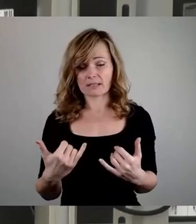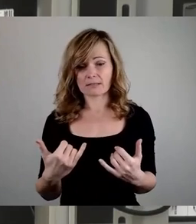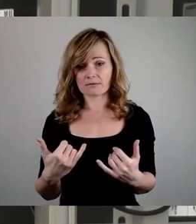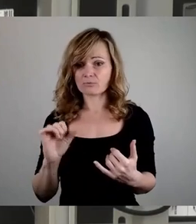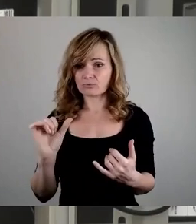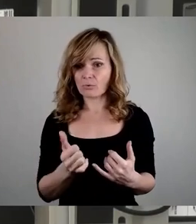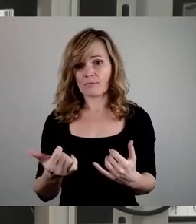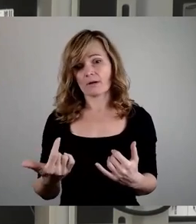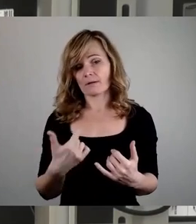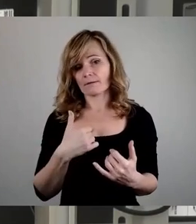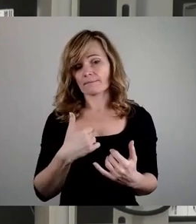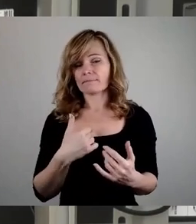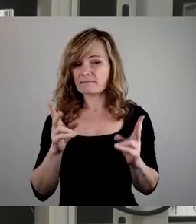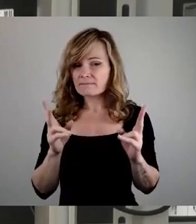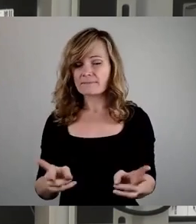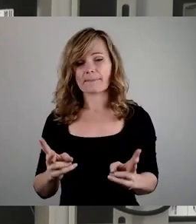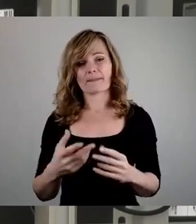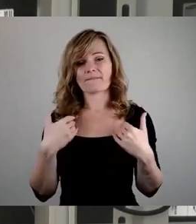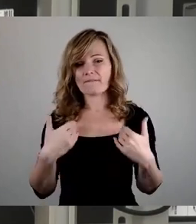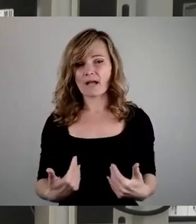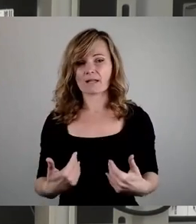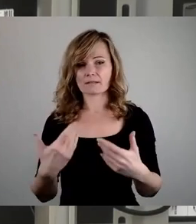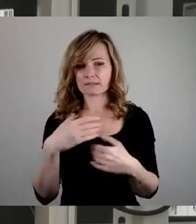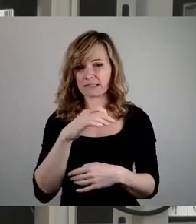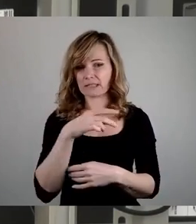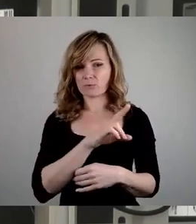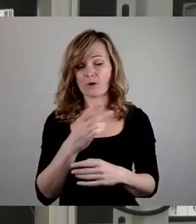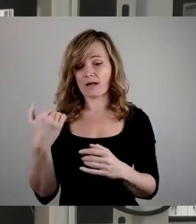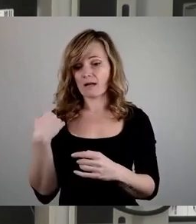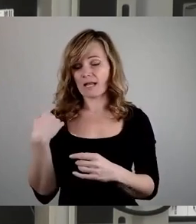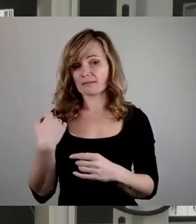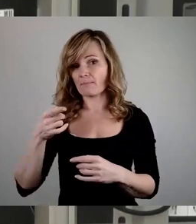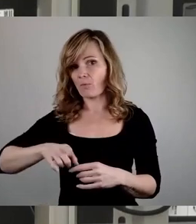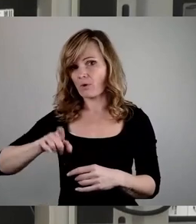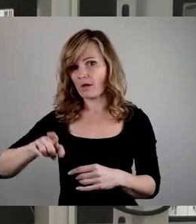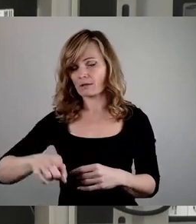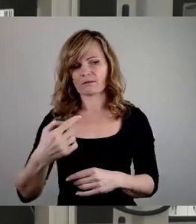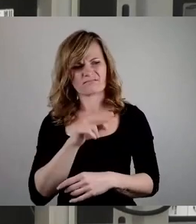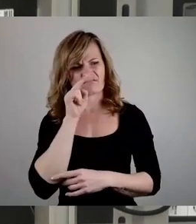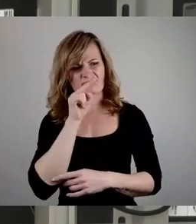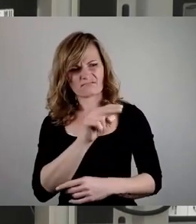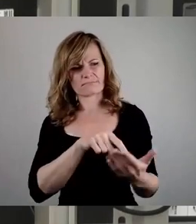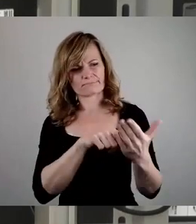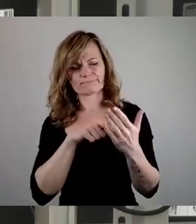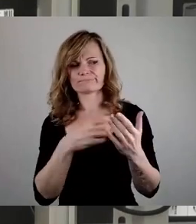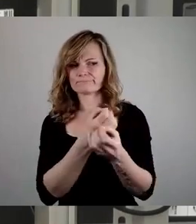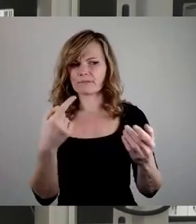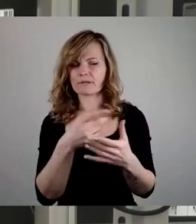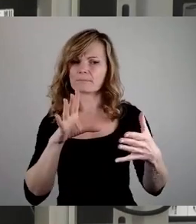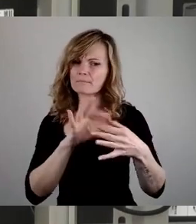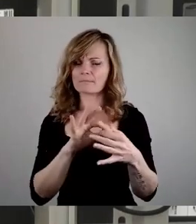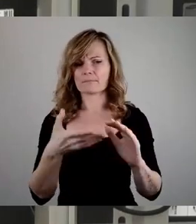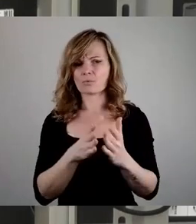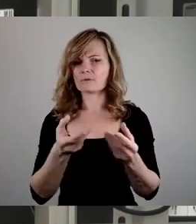mal wirklich auf das Verhalten der CDU, was in den letzten Monaten sehr, sehr eindeutig ist, kurz eingehen. Denn